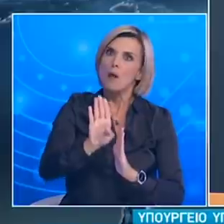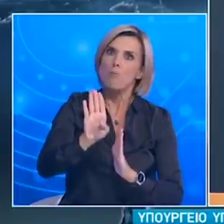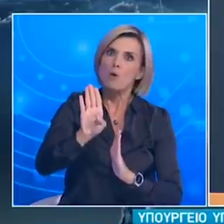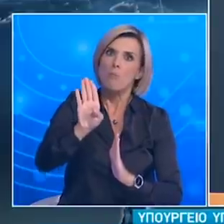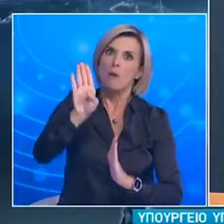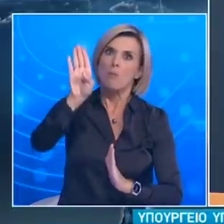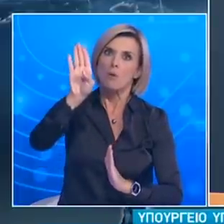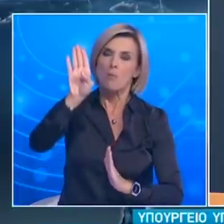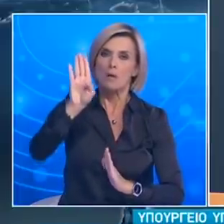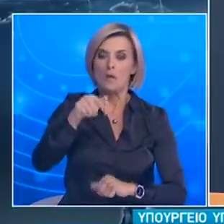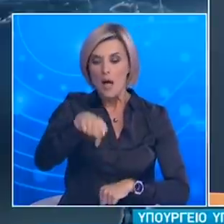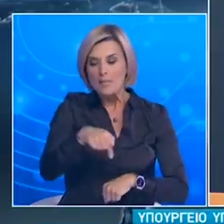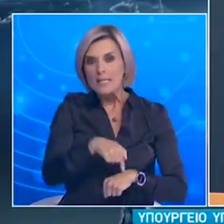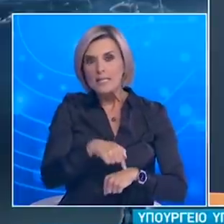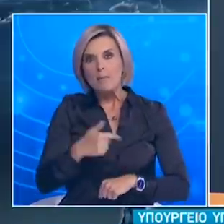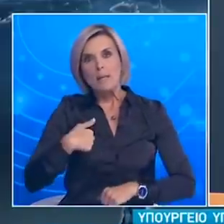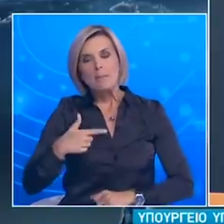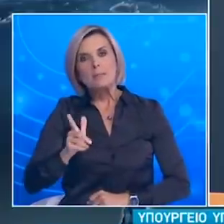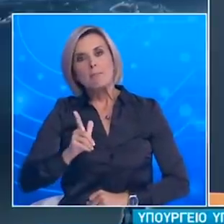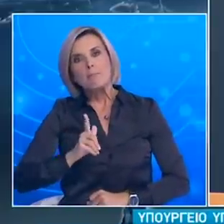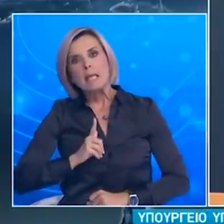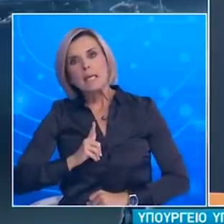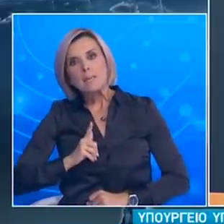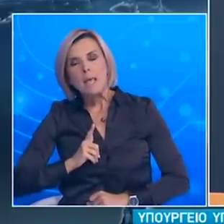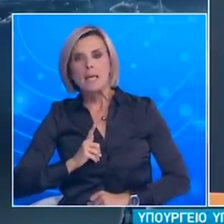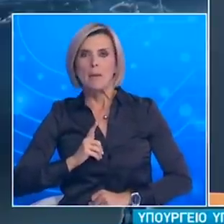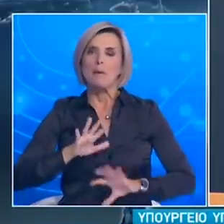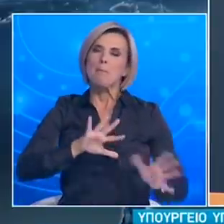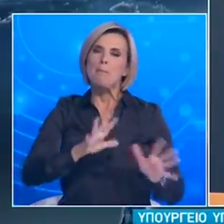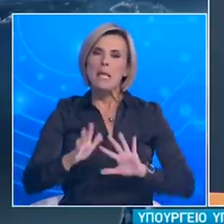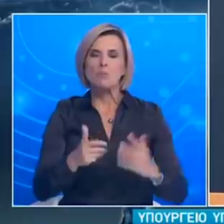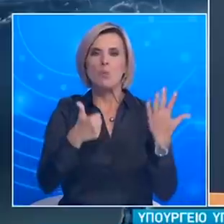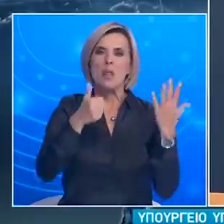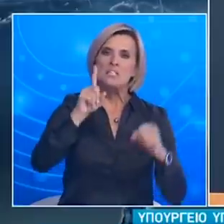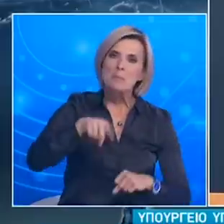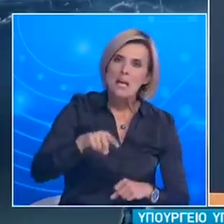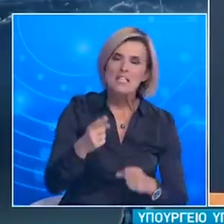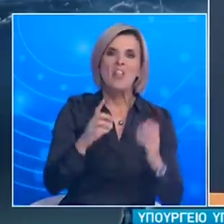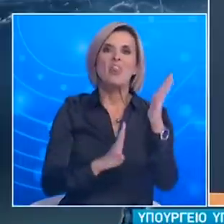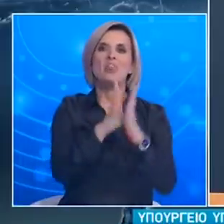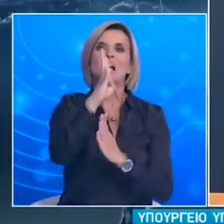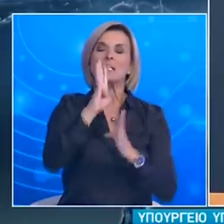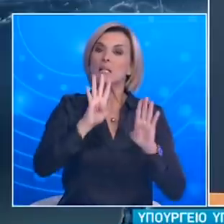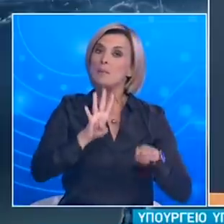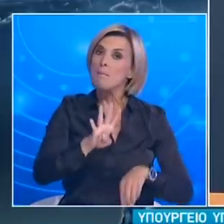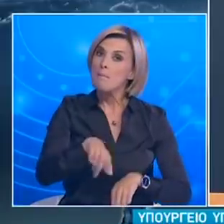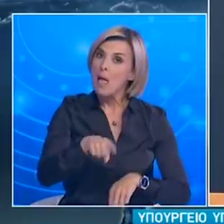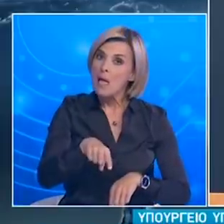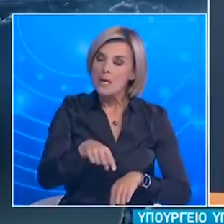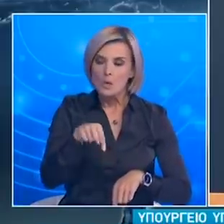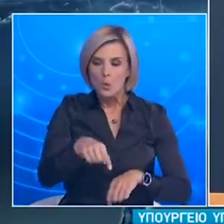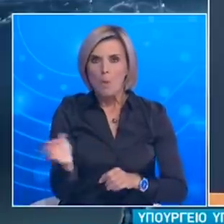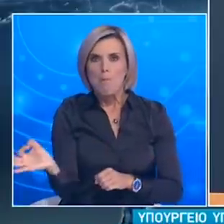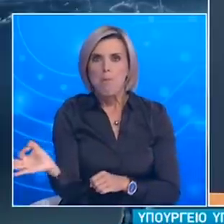Με δεδομένο ότι η περίοδος επόφης της νόσου είναι 6 με 14 ημέρες αυτή την περίοδο καταγράφονται κυρίως